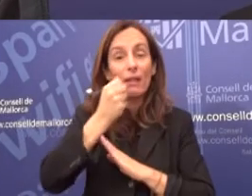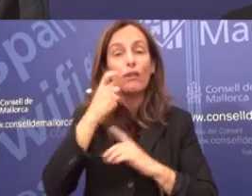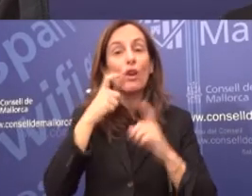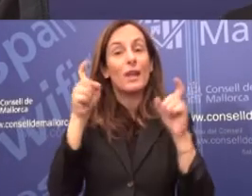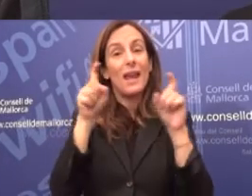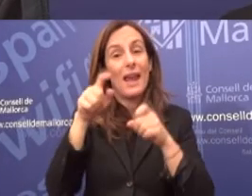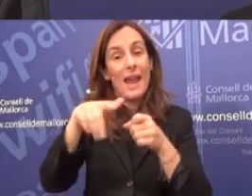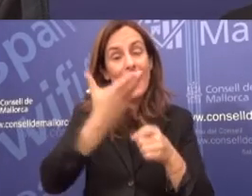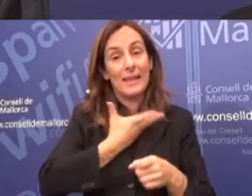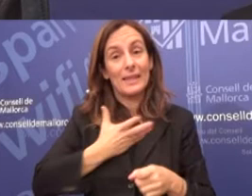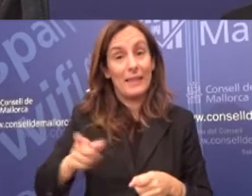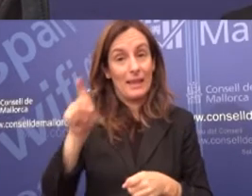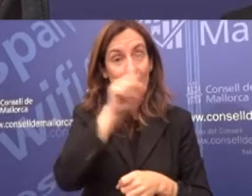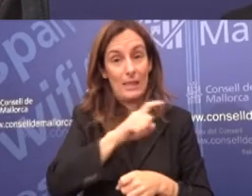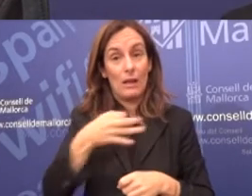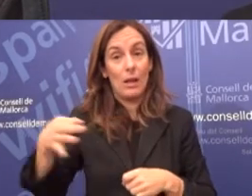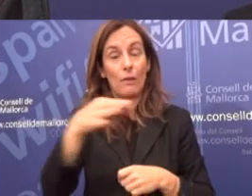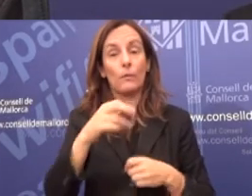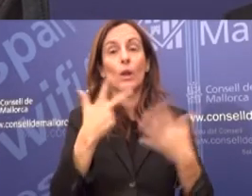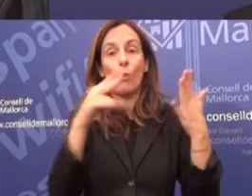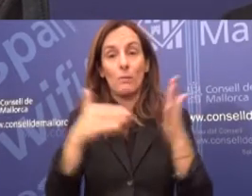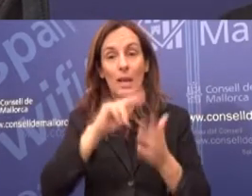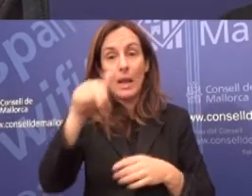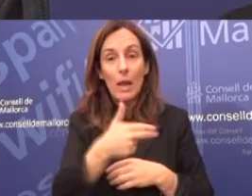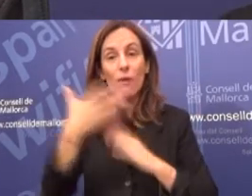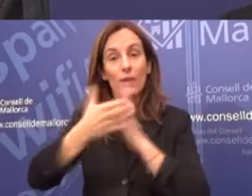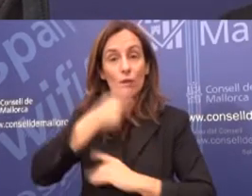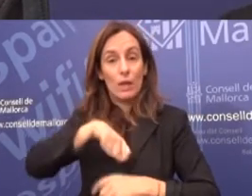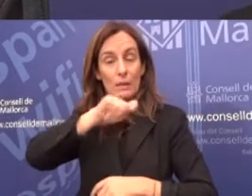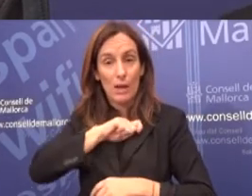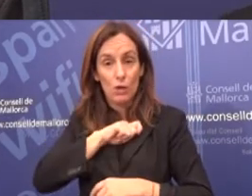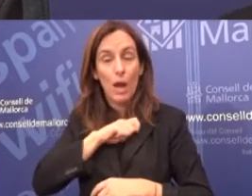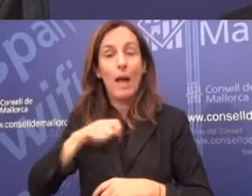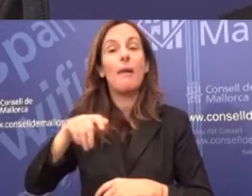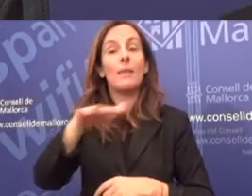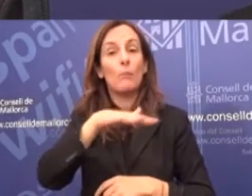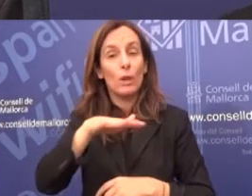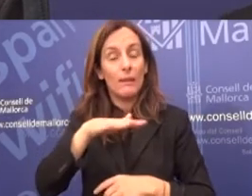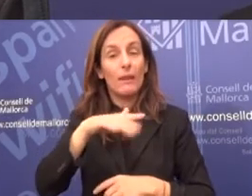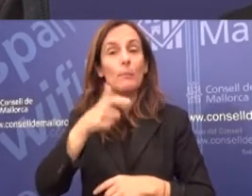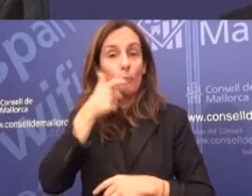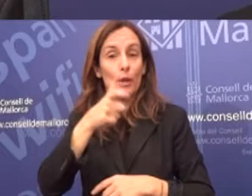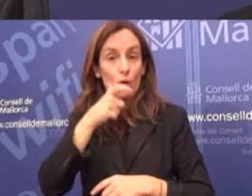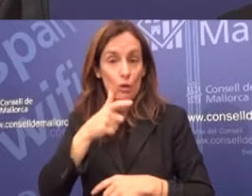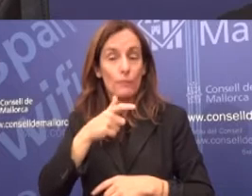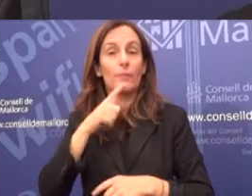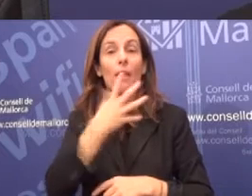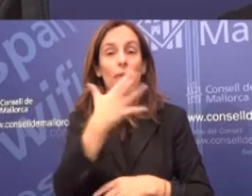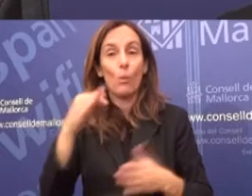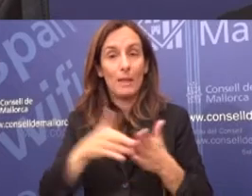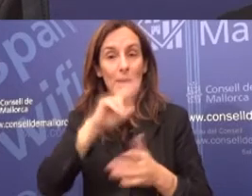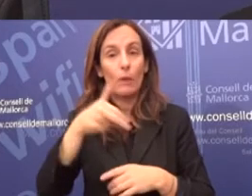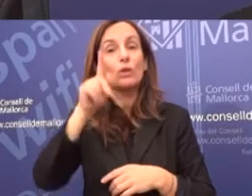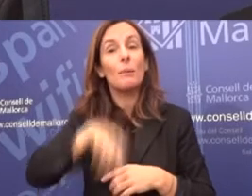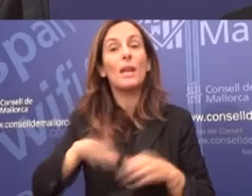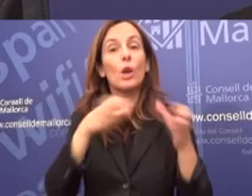participa, com és la Federació d'Entidat Local de les Illes Balears, 8.000 euros, la Federació Espanyola de Municipis i Províncies, 50.000